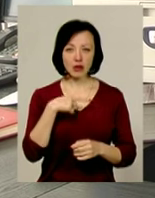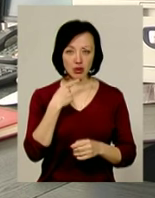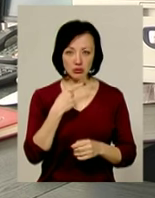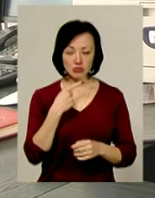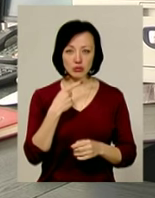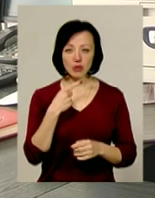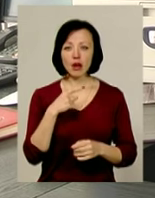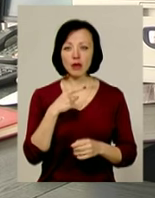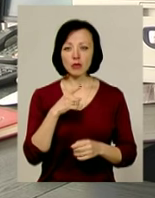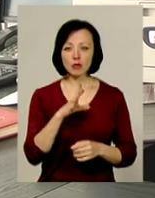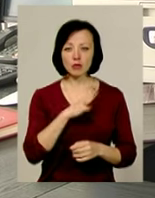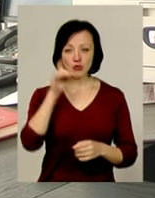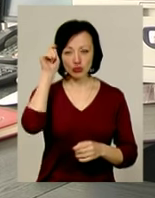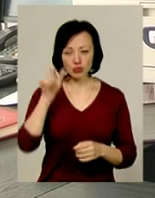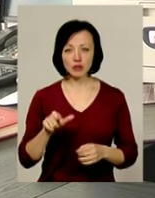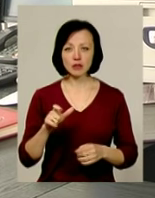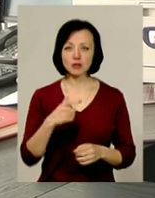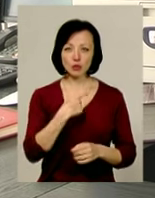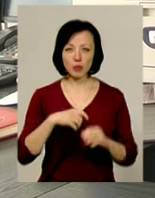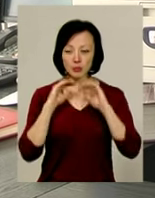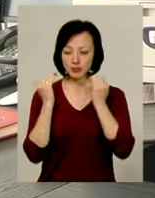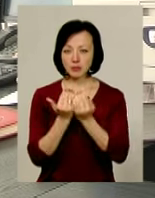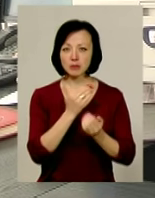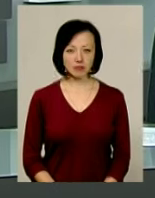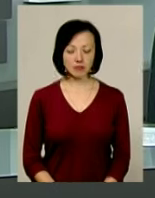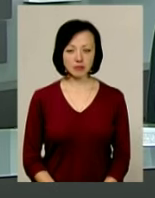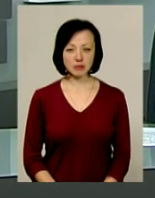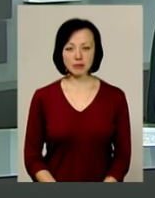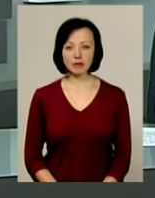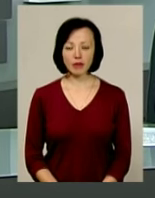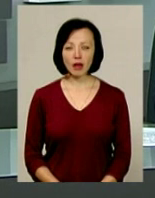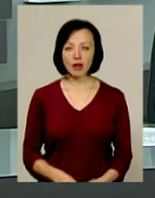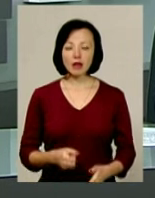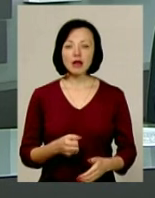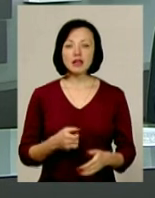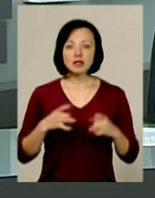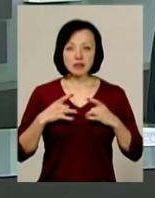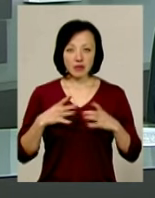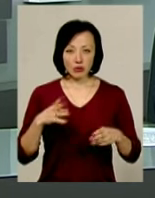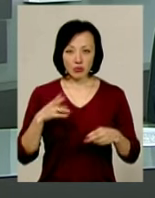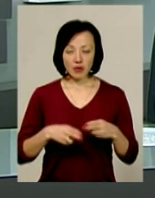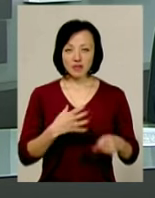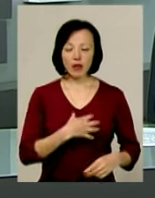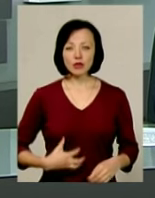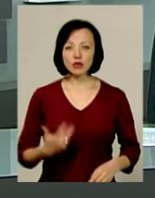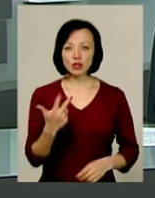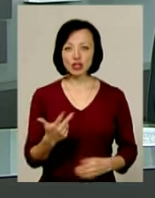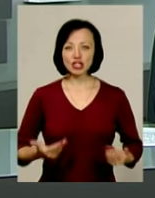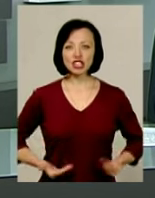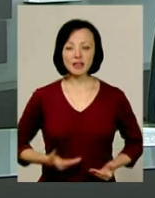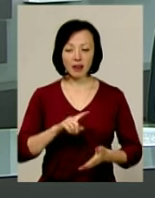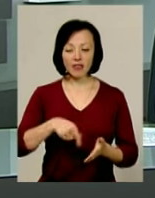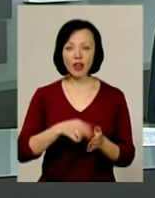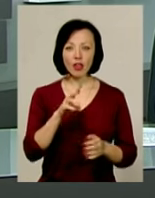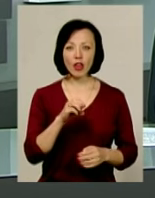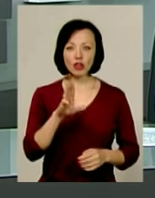чоловік в соні замикався вже не одне разово. Досвяткувалися. У Славуті троє жителів Нетішина